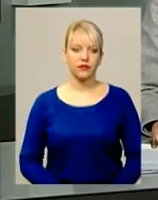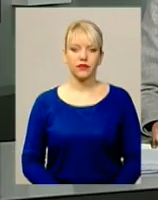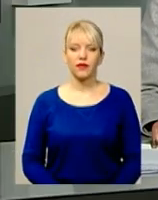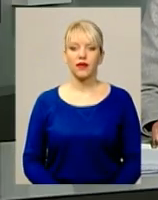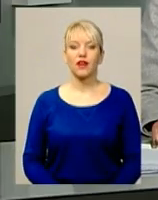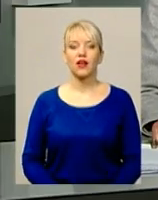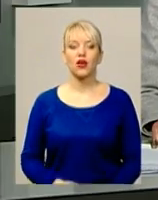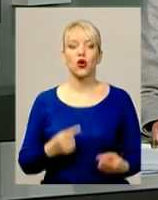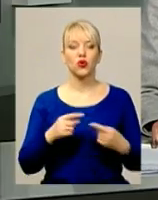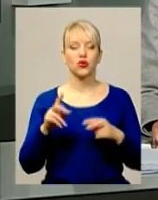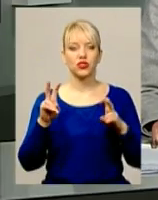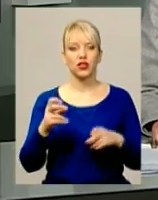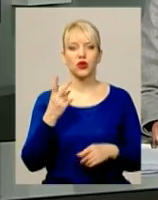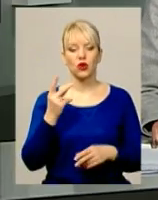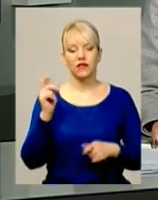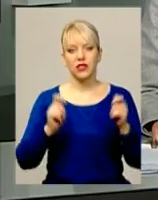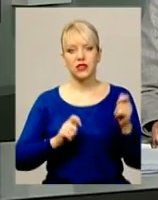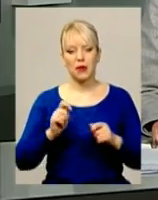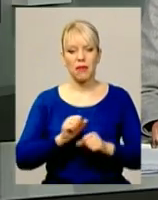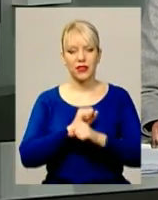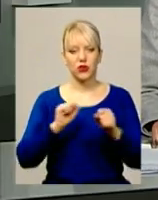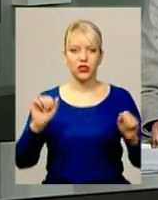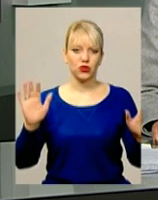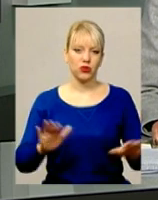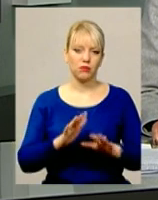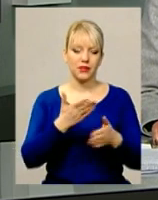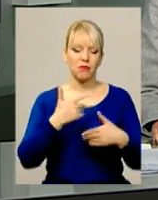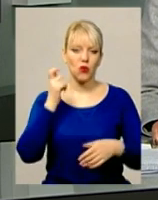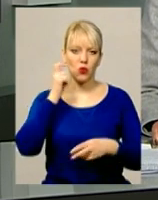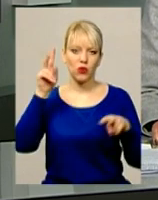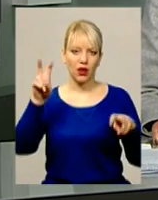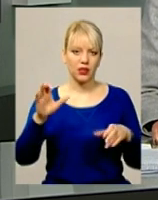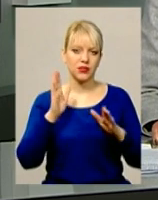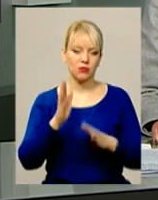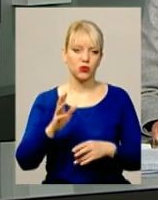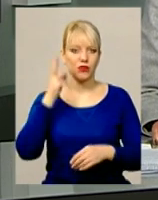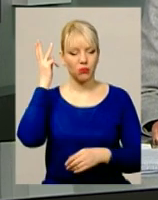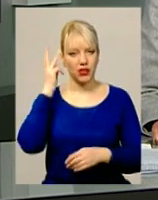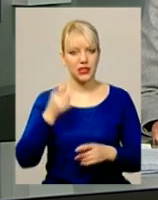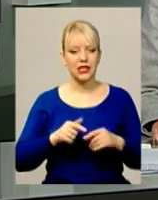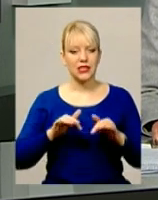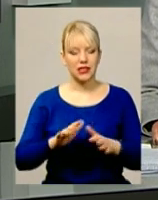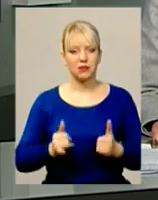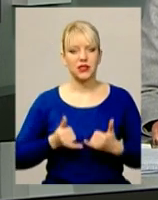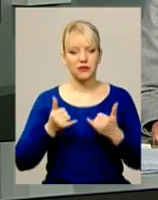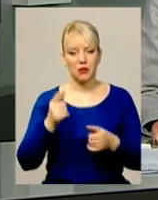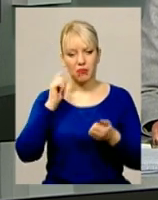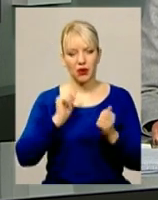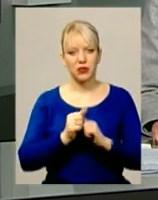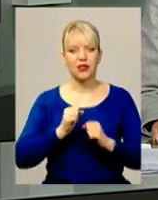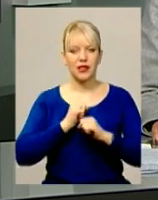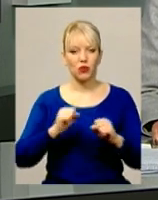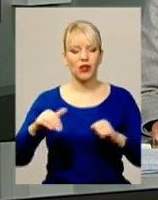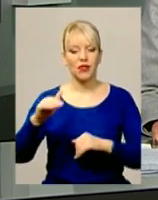До інших тем. Другий фестиваль патріотичної пісні «Ми, українці» відбудеться у Хмельницькому. Захід присвячений пам'яті героїв